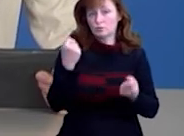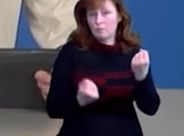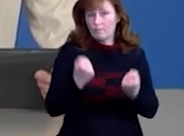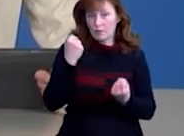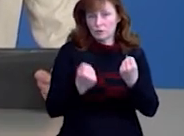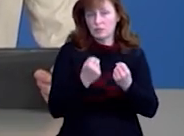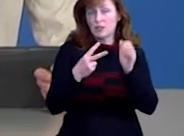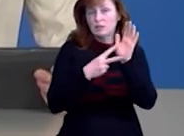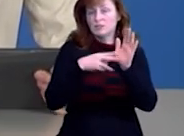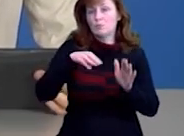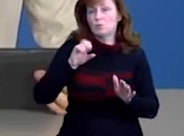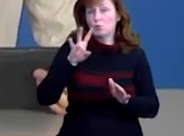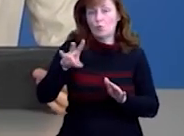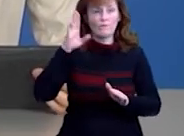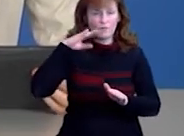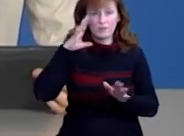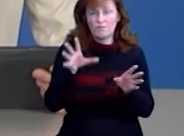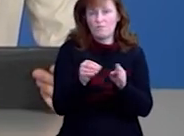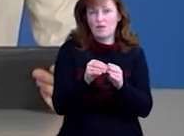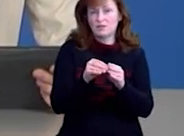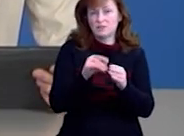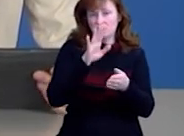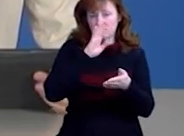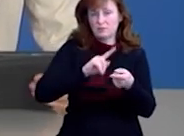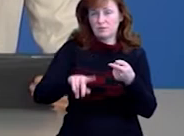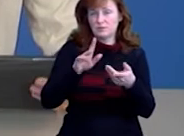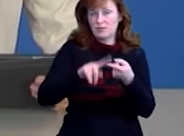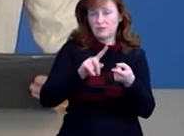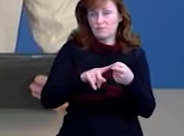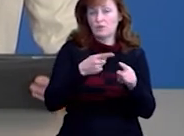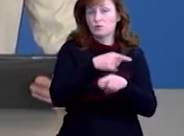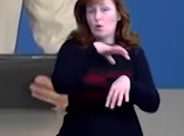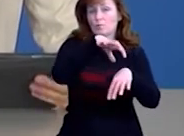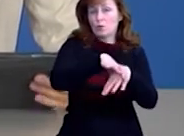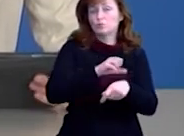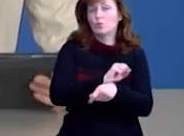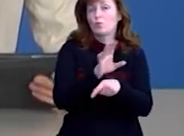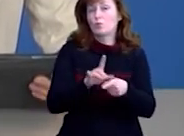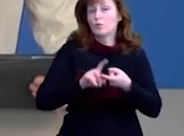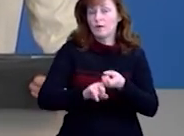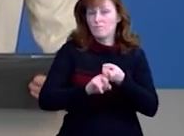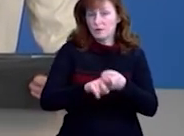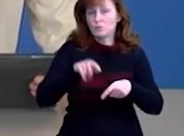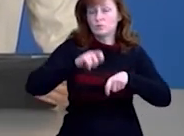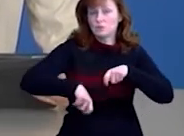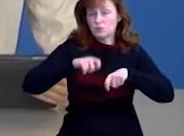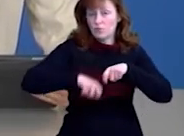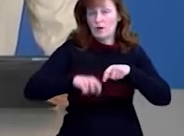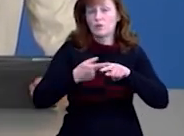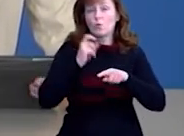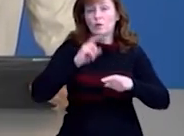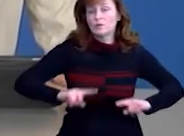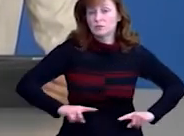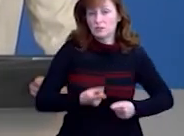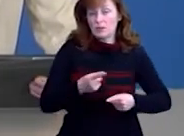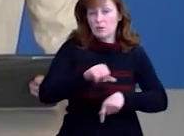близько 7 тонн води з дезінфектором. Тут у місцевого жителя виявили коронавірус. Тестування провели після того, як чоловіка затримали